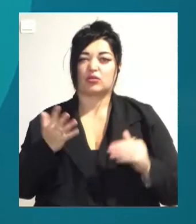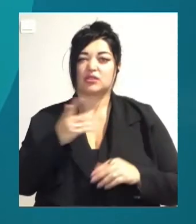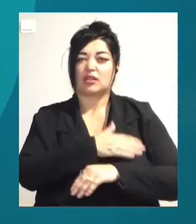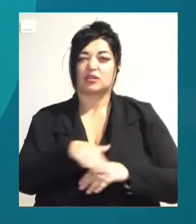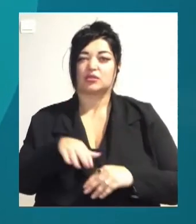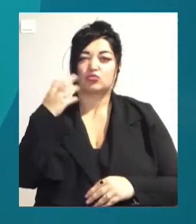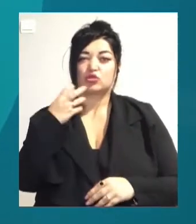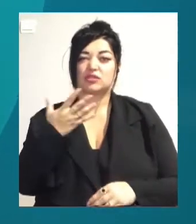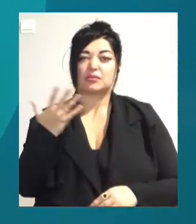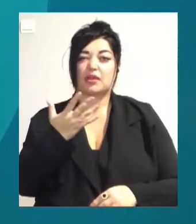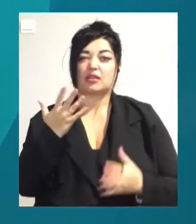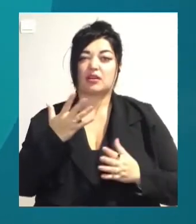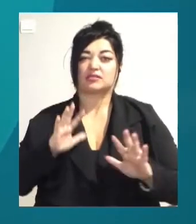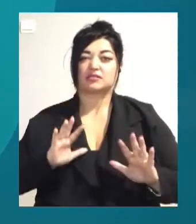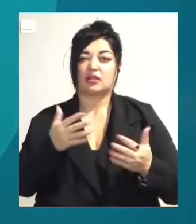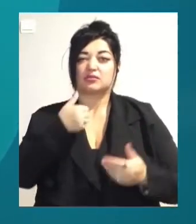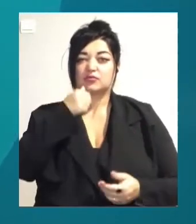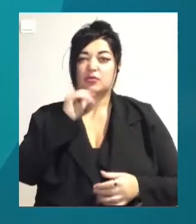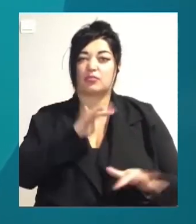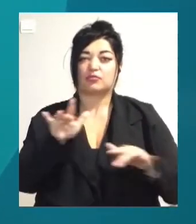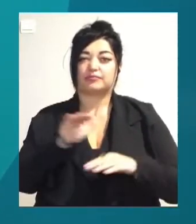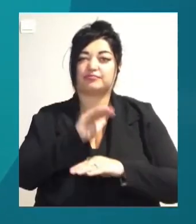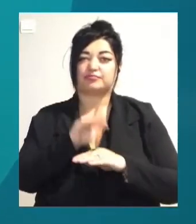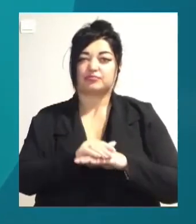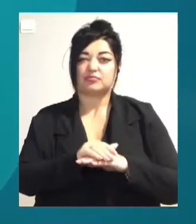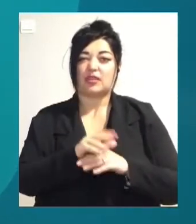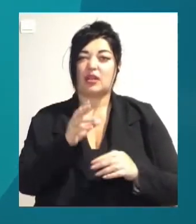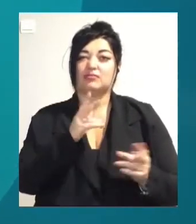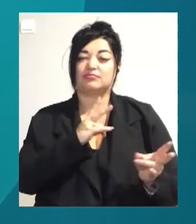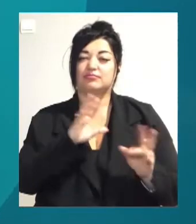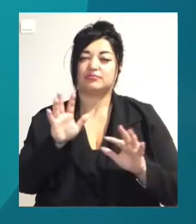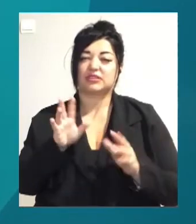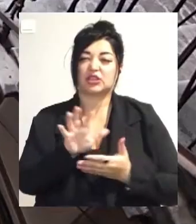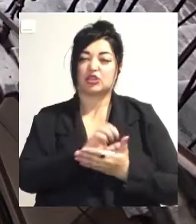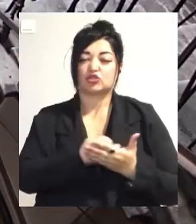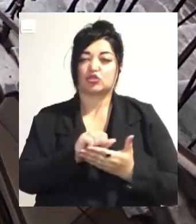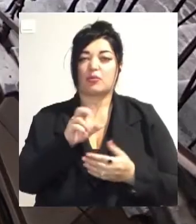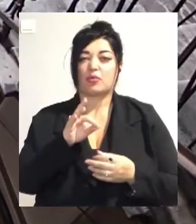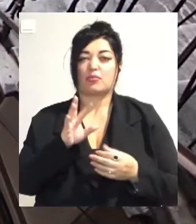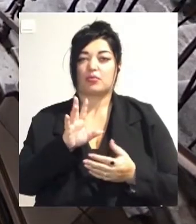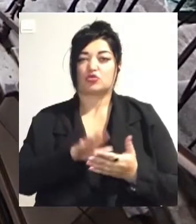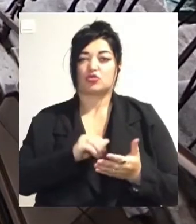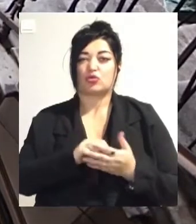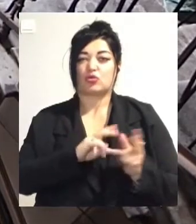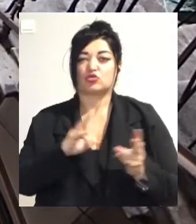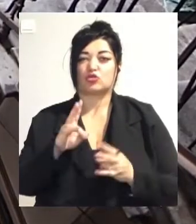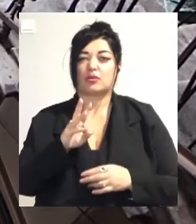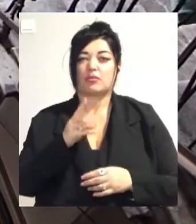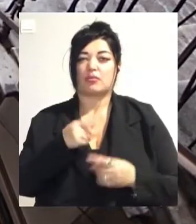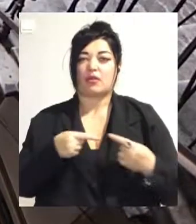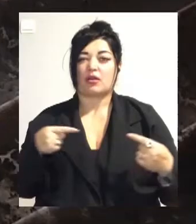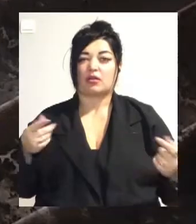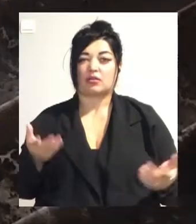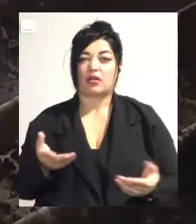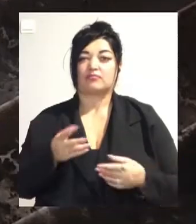Подію кваліфікували за статтею «Мисне знищення або пошкодження майна». Подробиці у сюжеті. Згоріли перший поверх і